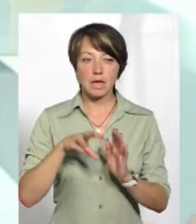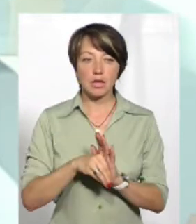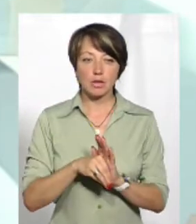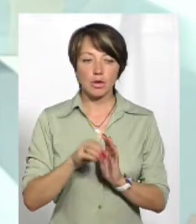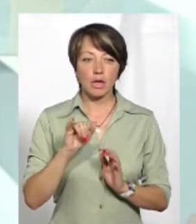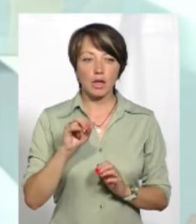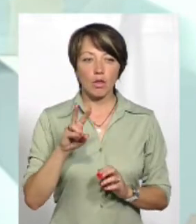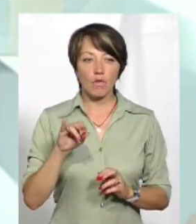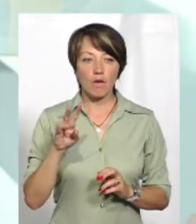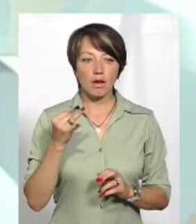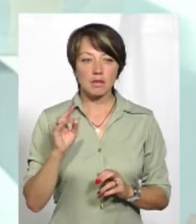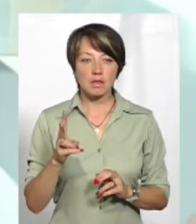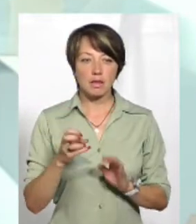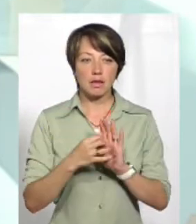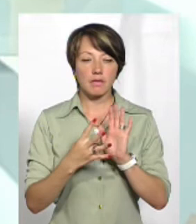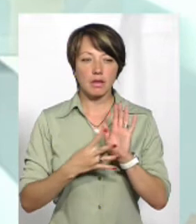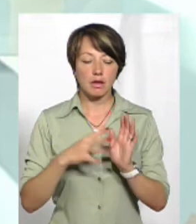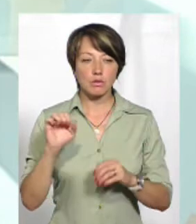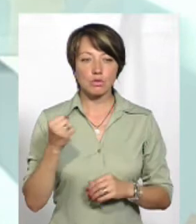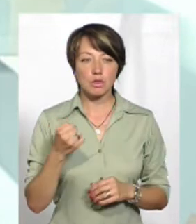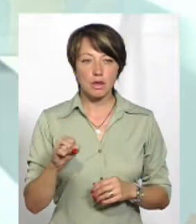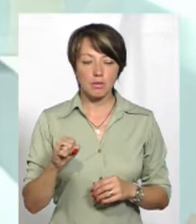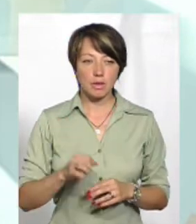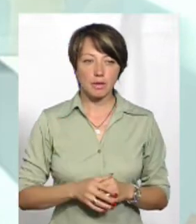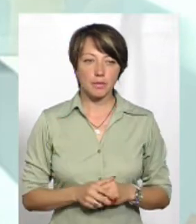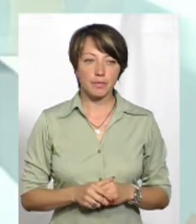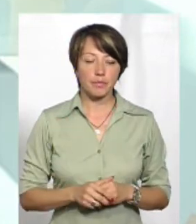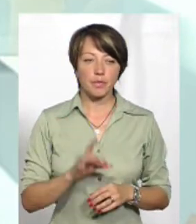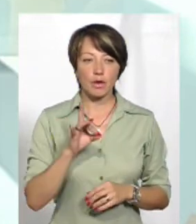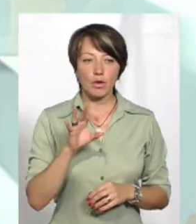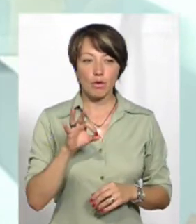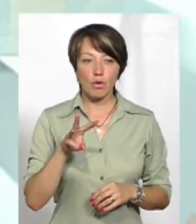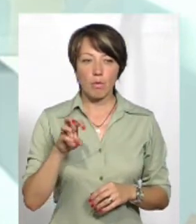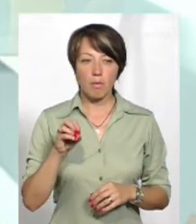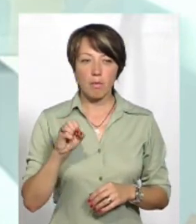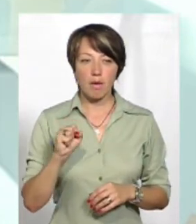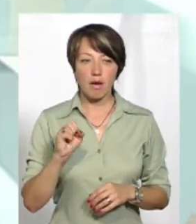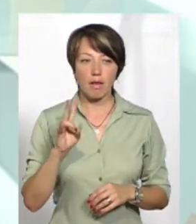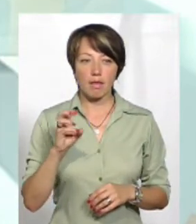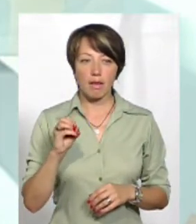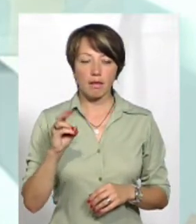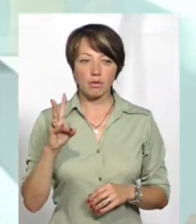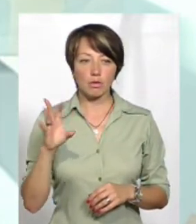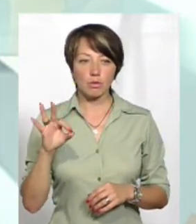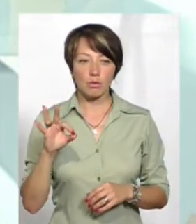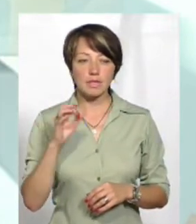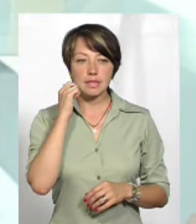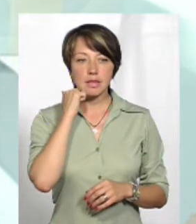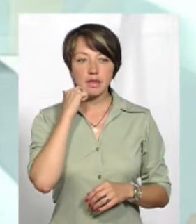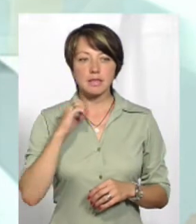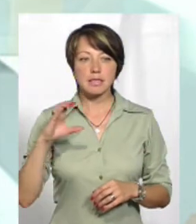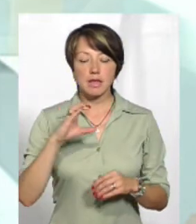в Іловайську 19 серпня. Романенко в Старій Синяві там зустрічалися.